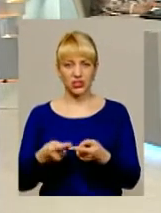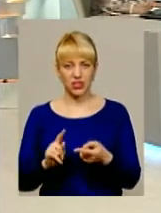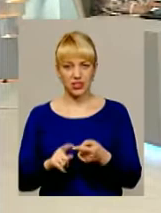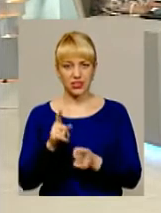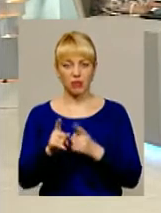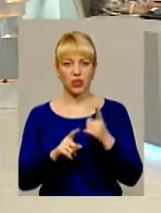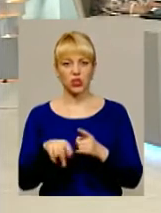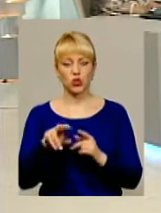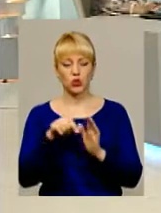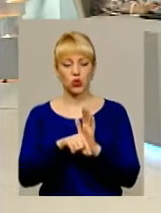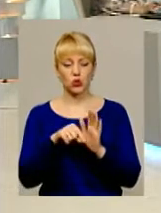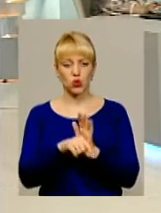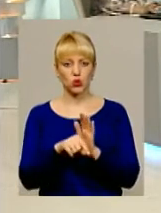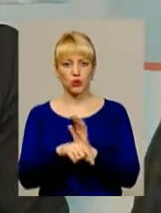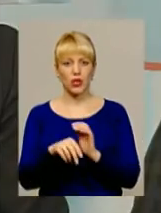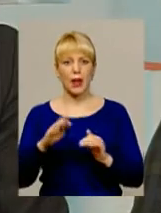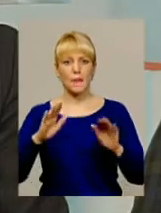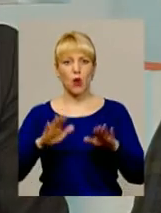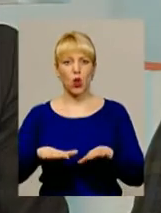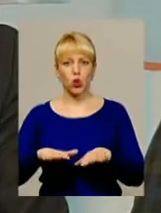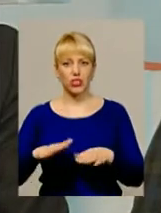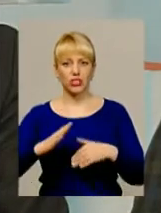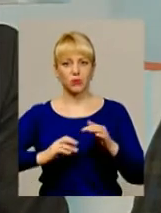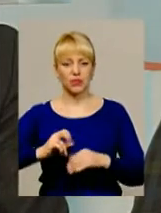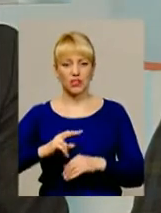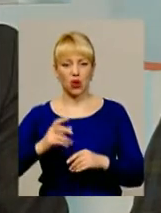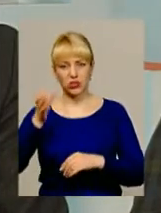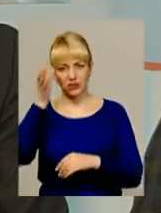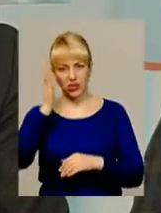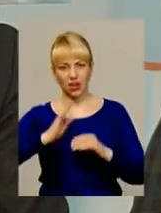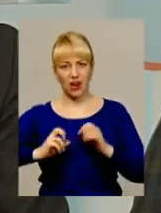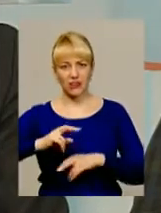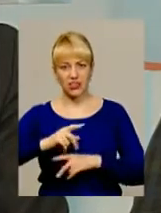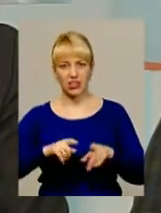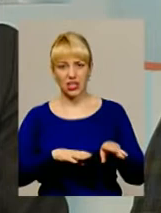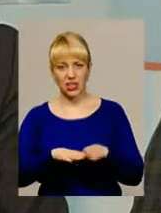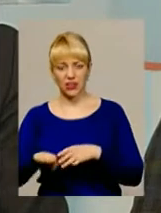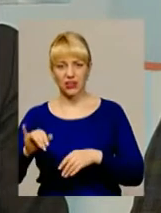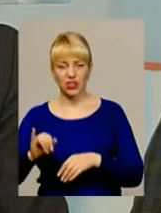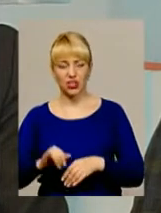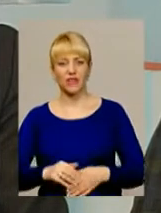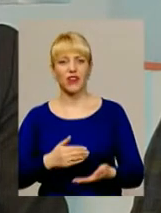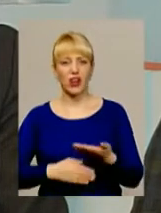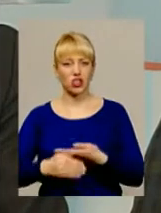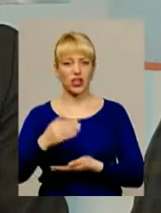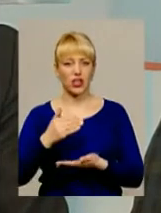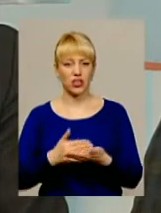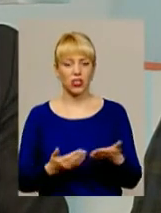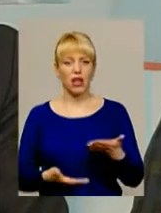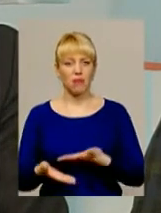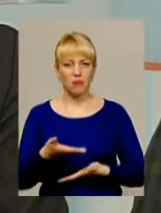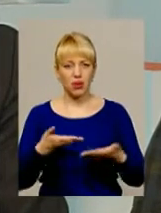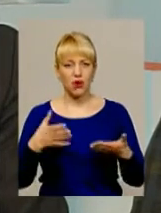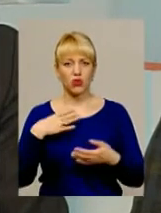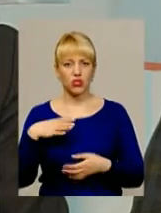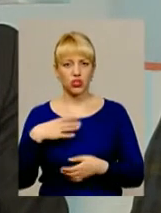місця молодшого спеціаліста в освітньо-кваліфікаційному рівні. І, врешті-решт, ми очікуємо,